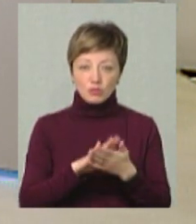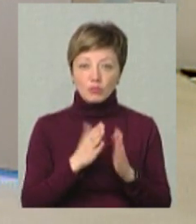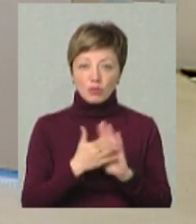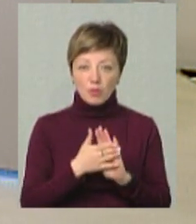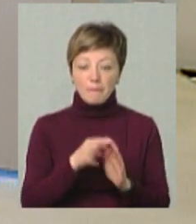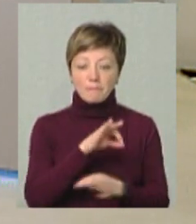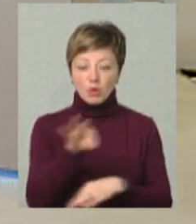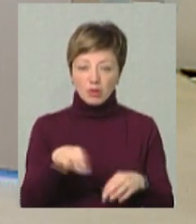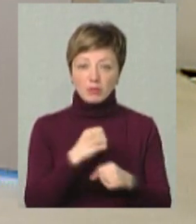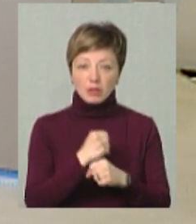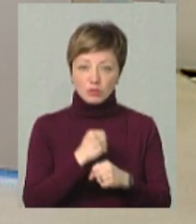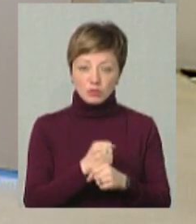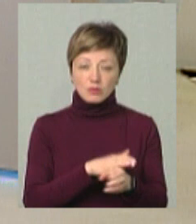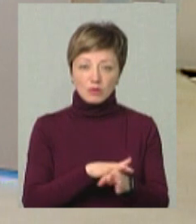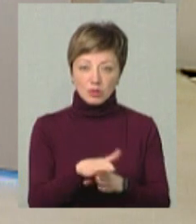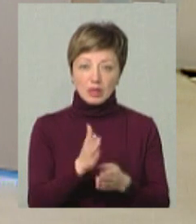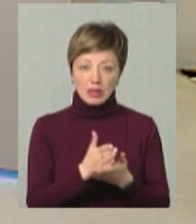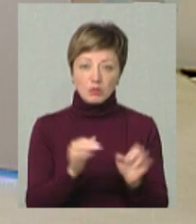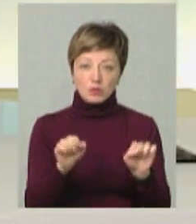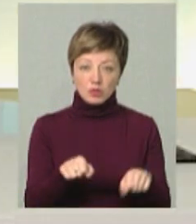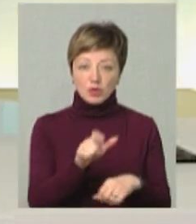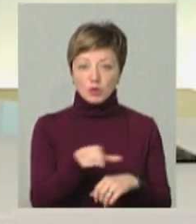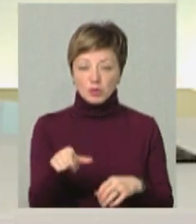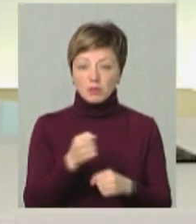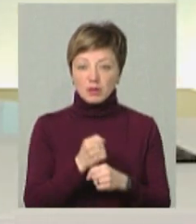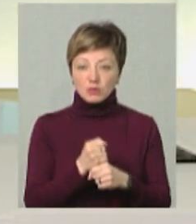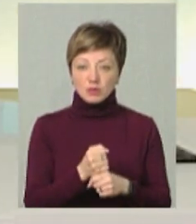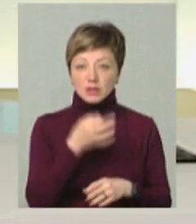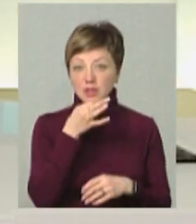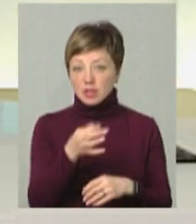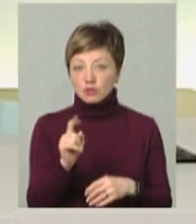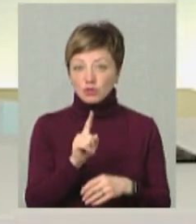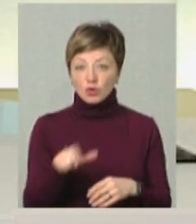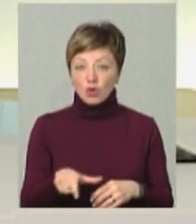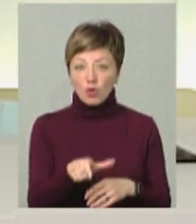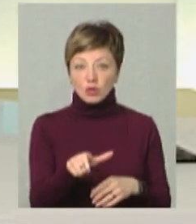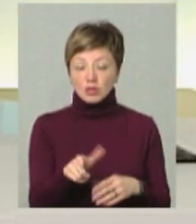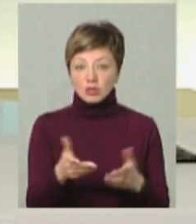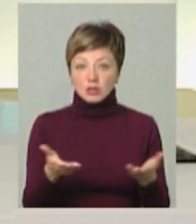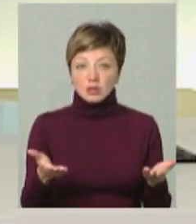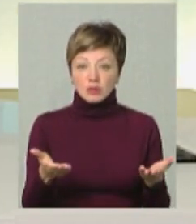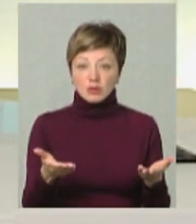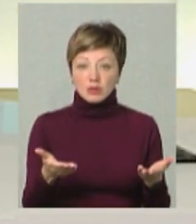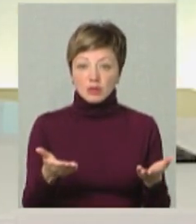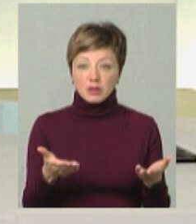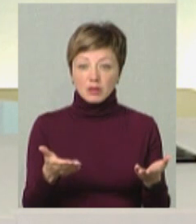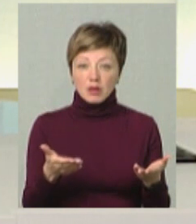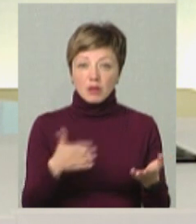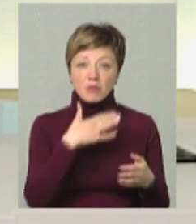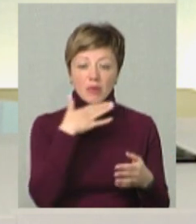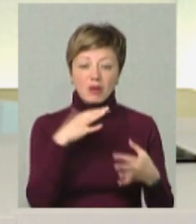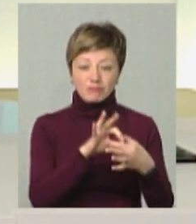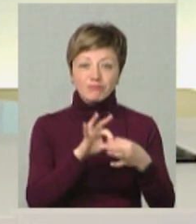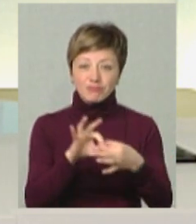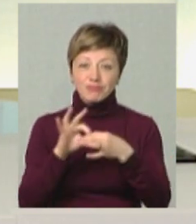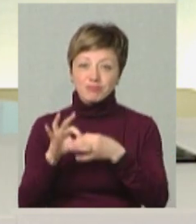проєктанти працюють, роблять, є можливість, люди працюють, тому що, сказати, що, знаєте, дорожня галузь, вона, в принципі, зачіпляє дуже багато